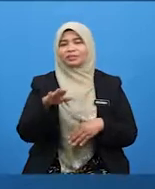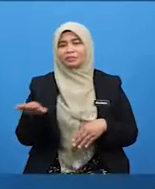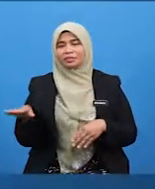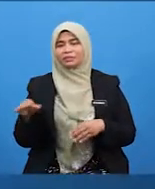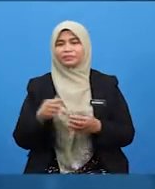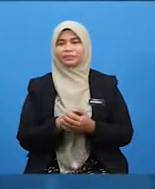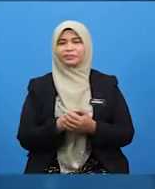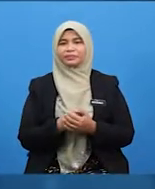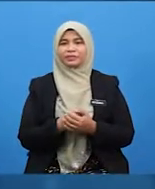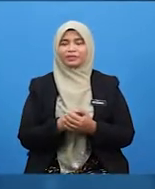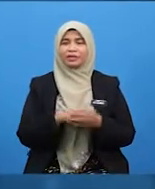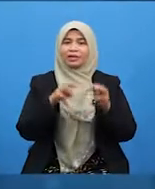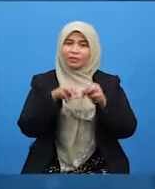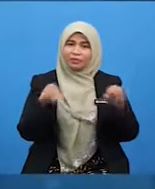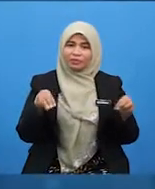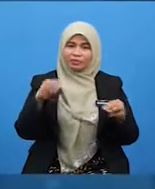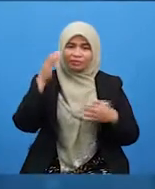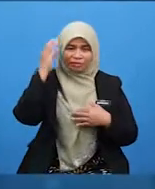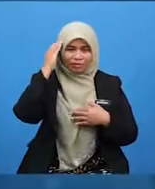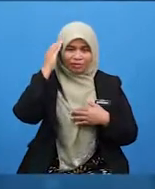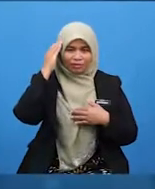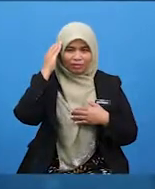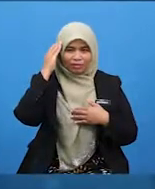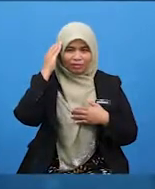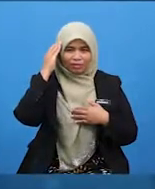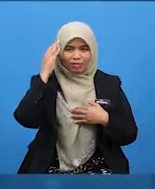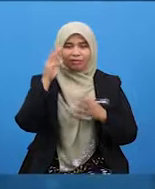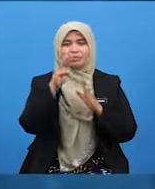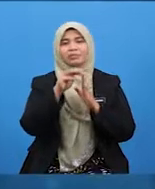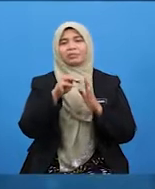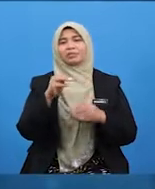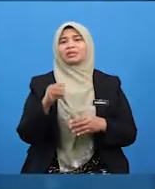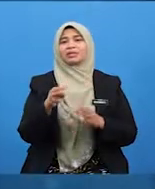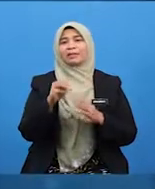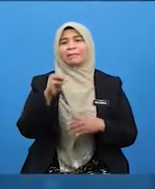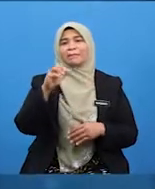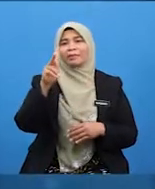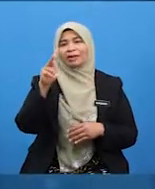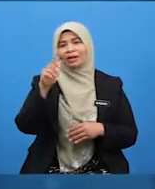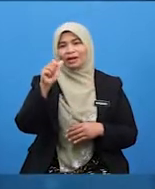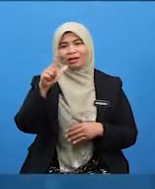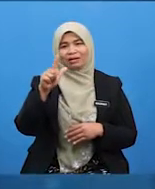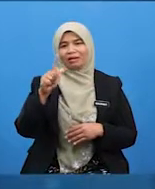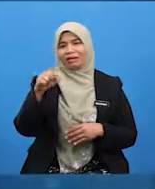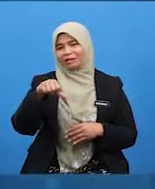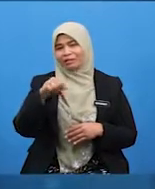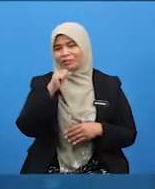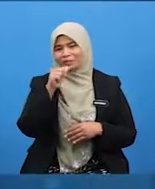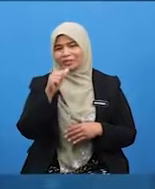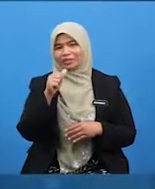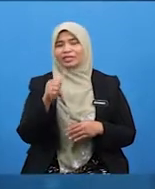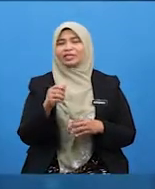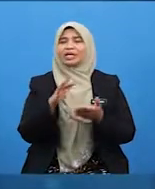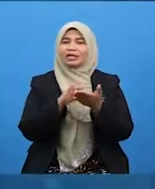Murid-murid tahu mengalah bukan bererti kalah. Kadang-kadang,